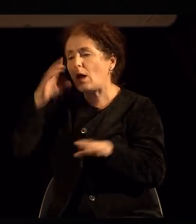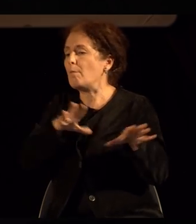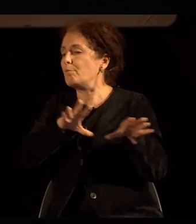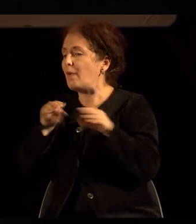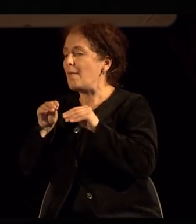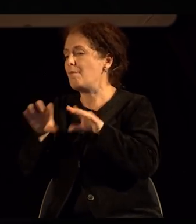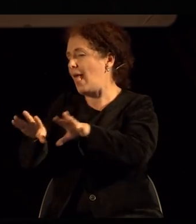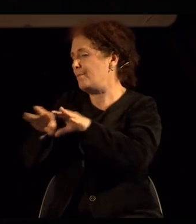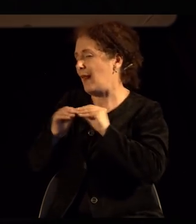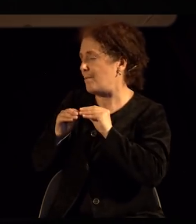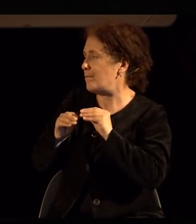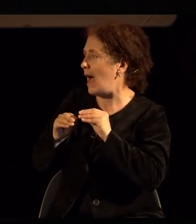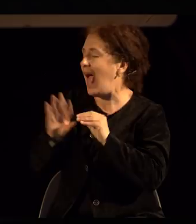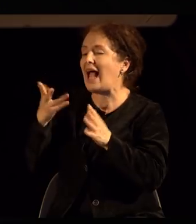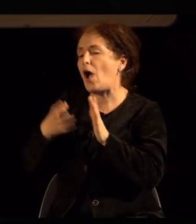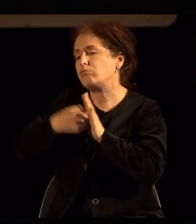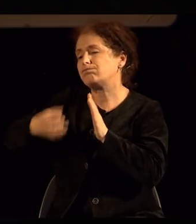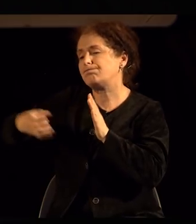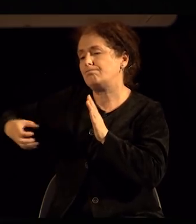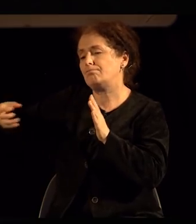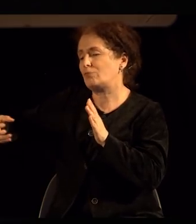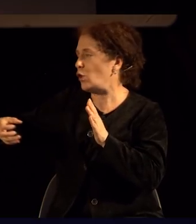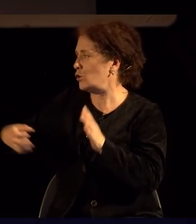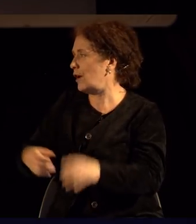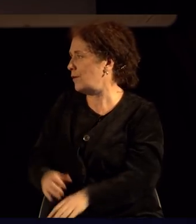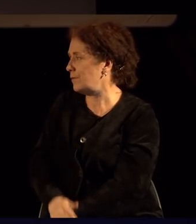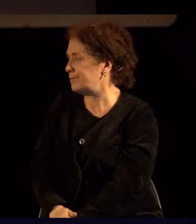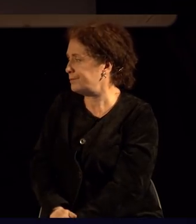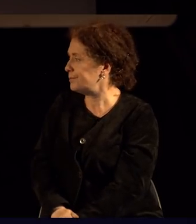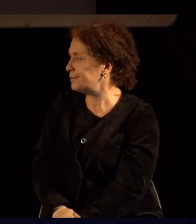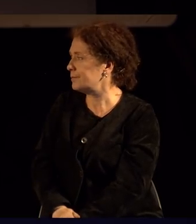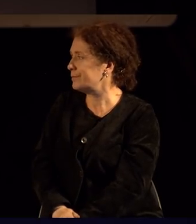нашиот мозок е само продолжена рака на онаво што живееме